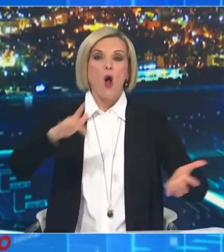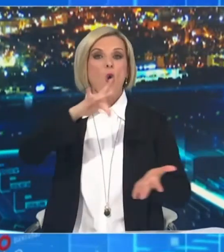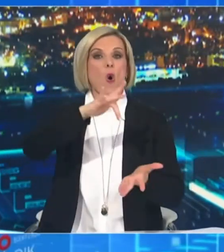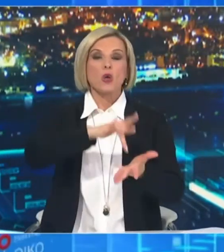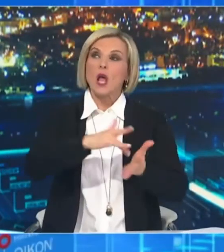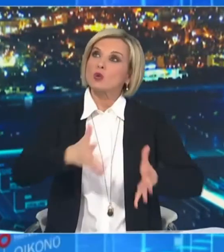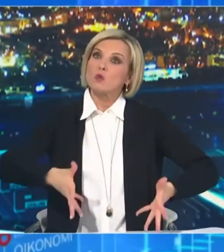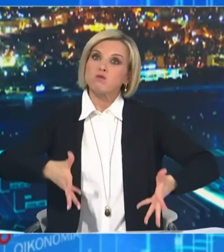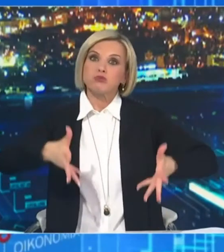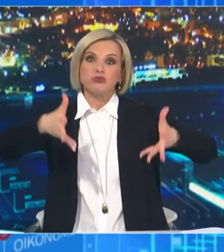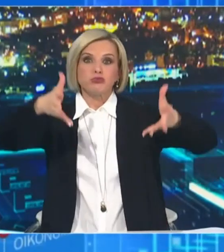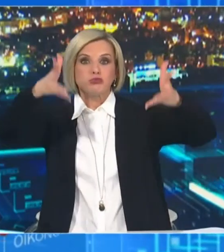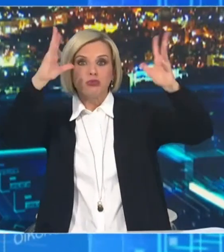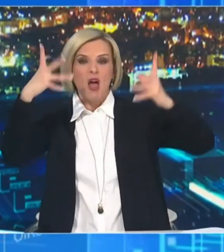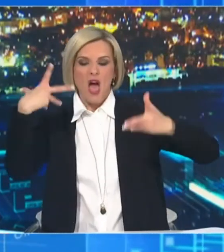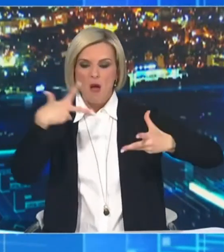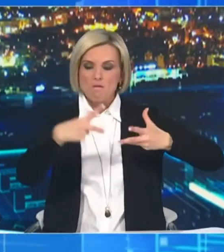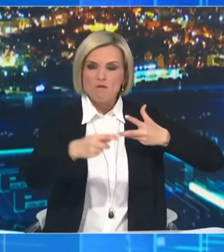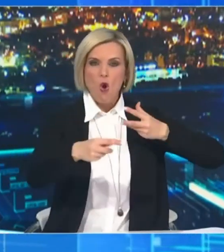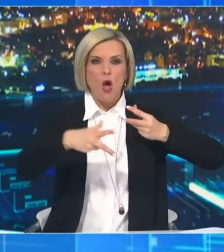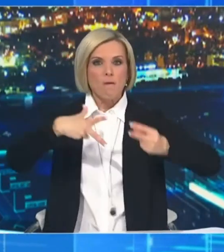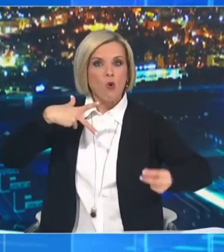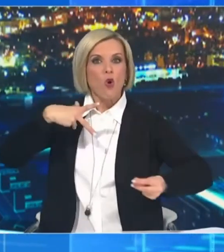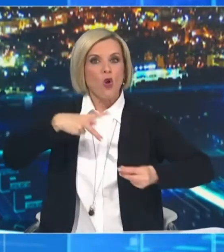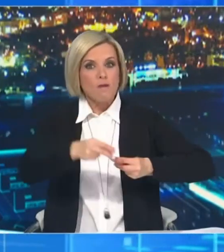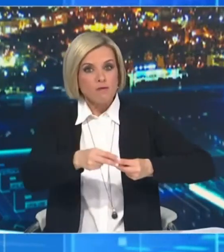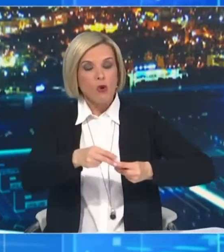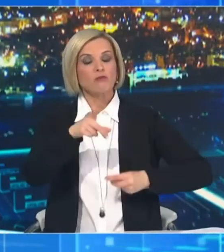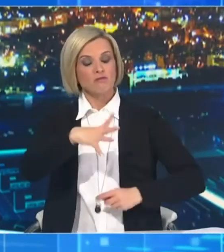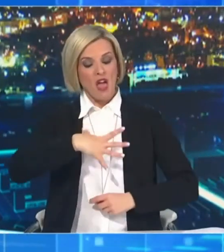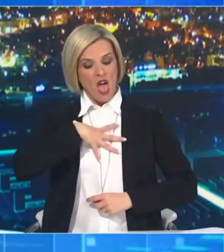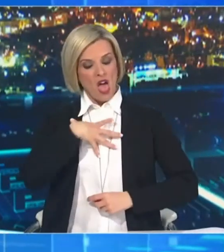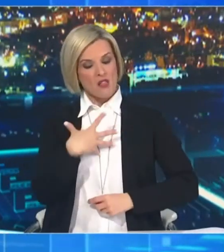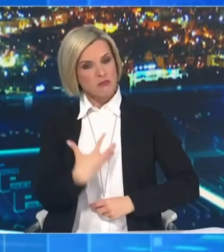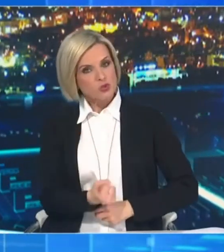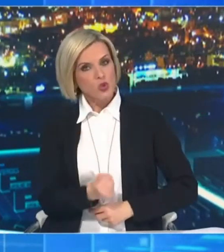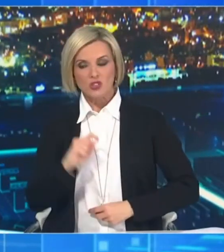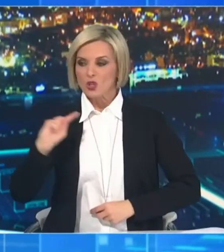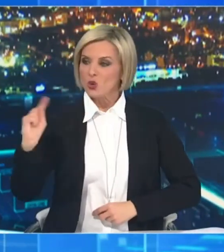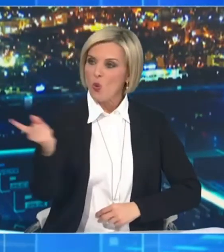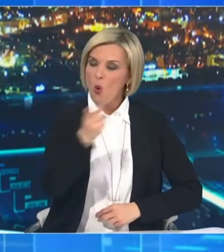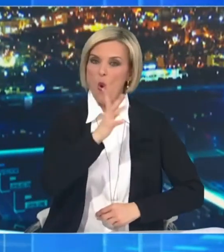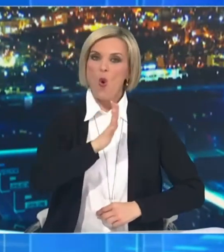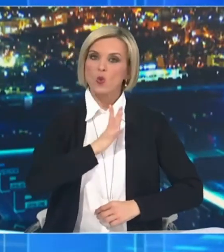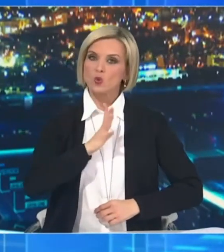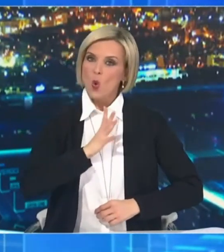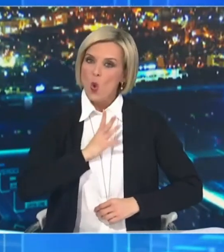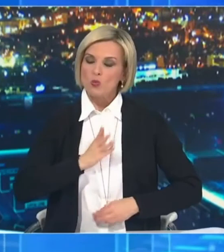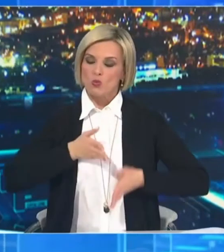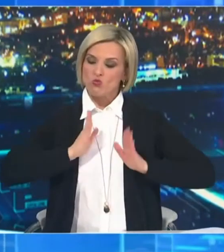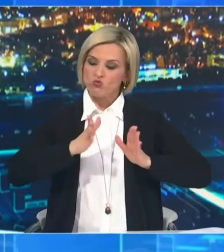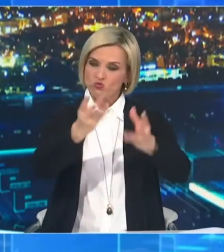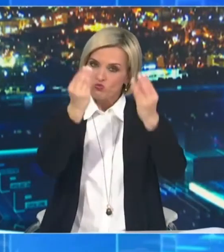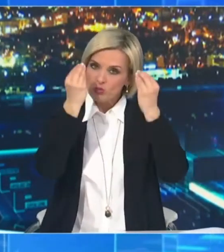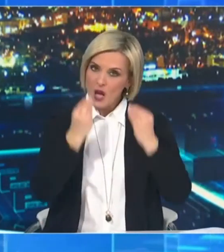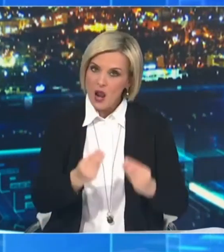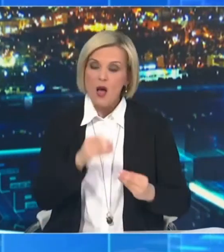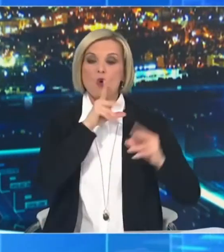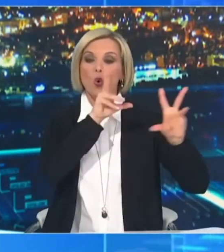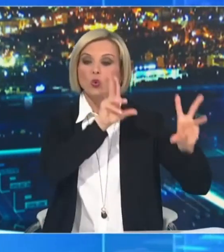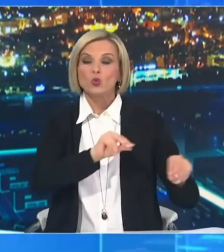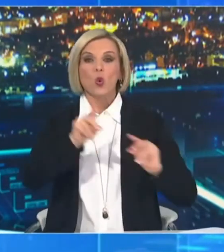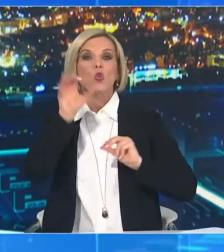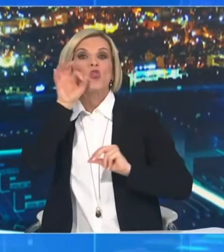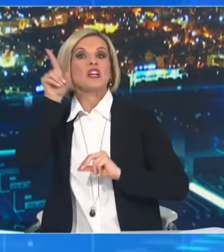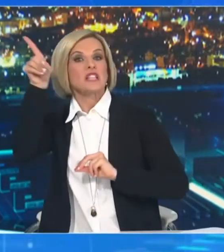για τα εμβόλια είναι εγκατεστημένη πλέον σε όλους και η πορεία θα είναι